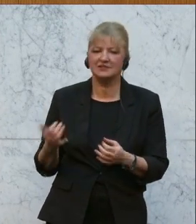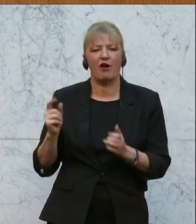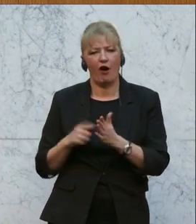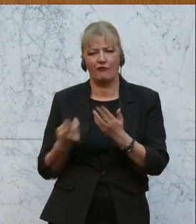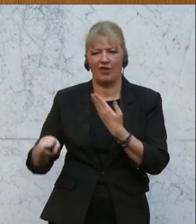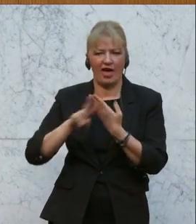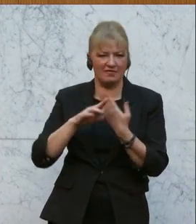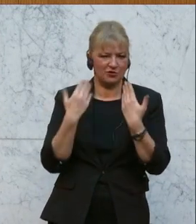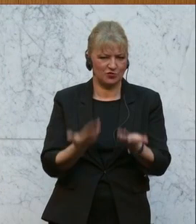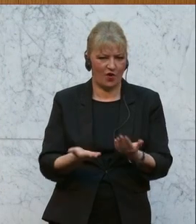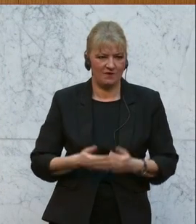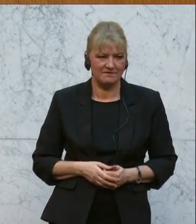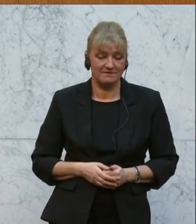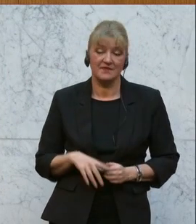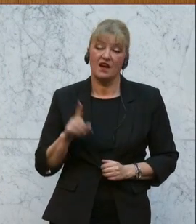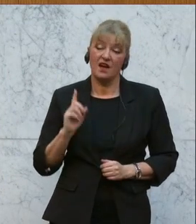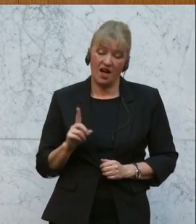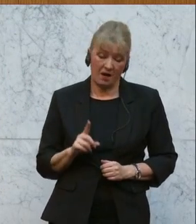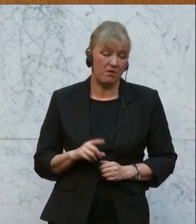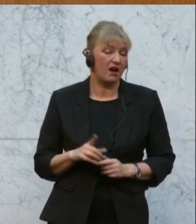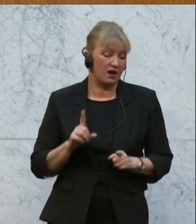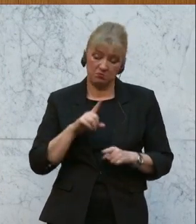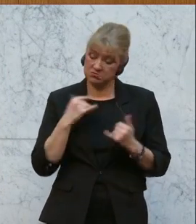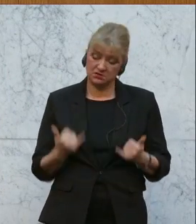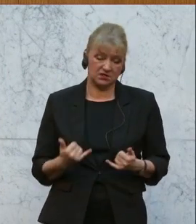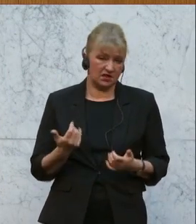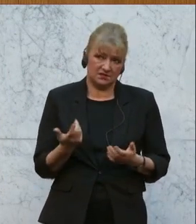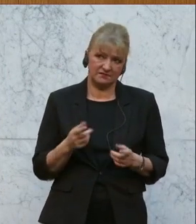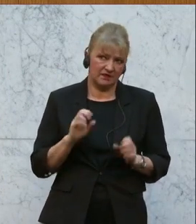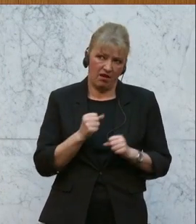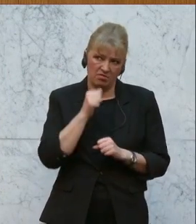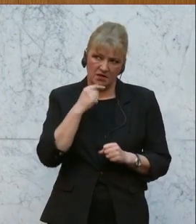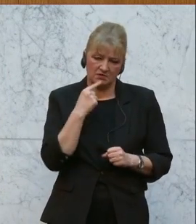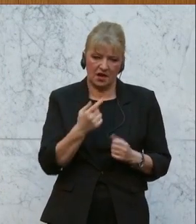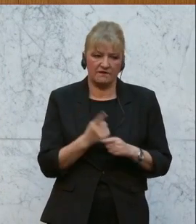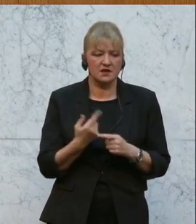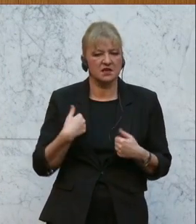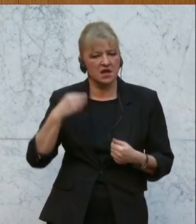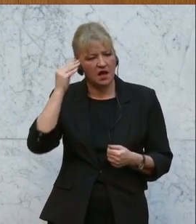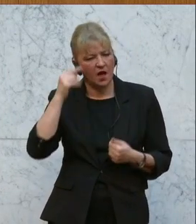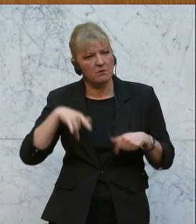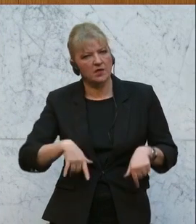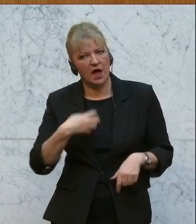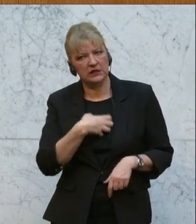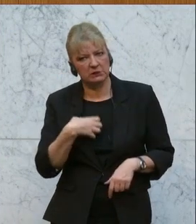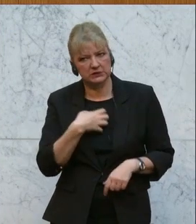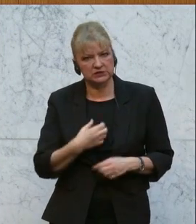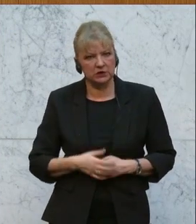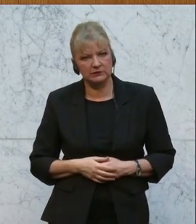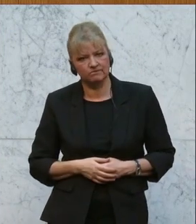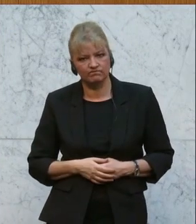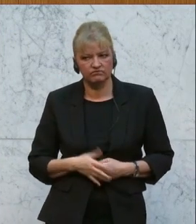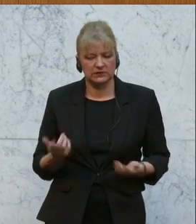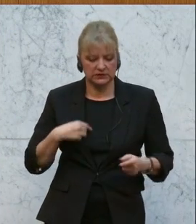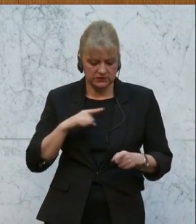bekommt. Was aber nach wie vor stigmatisiert ist, sind Antworten wie, ich glaube, ich habe Depressionen, ich